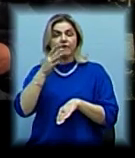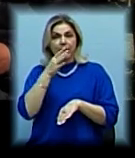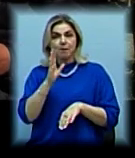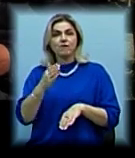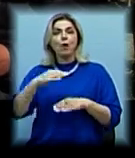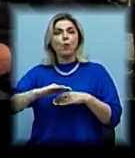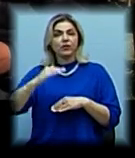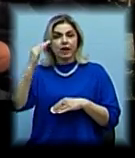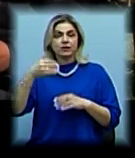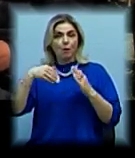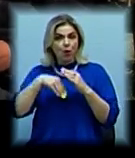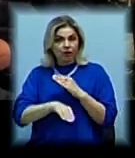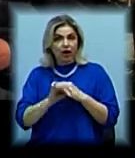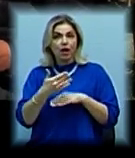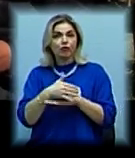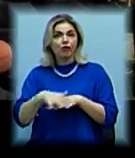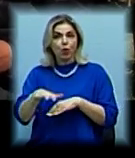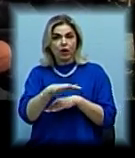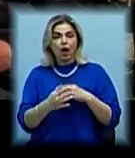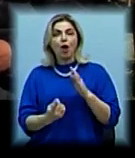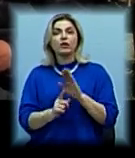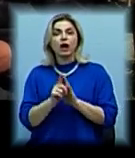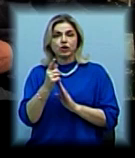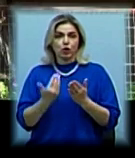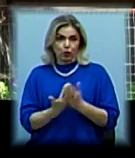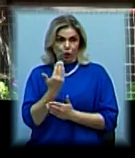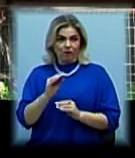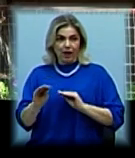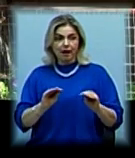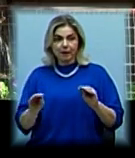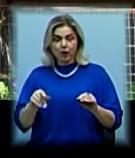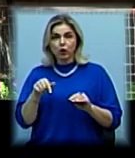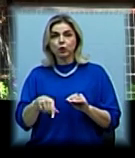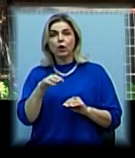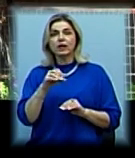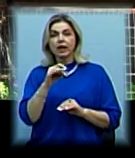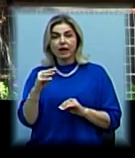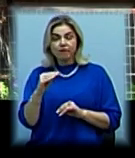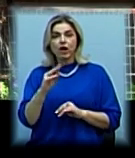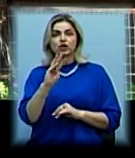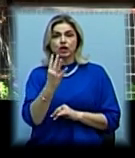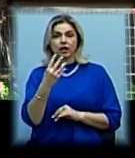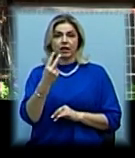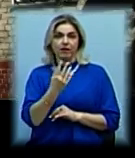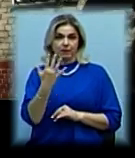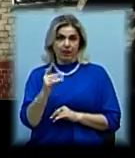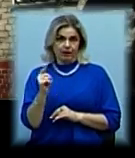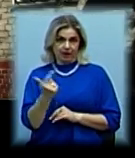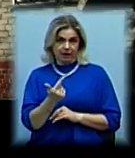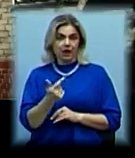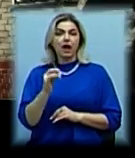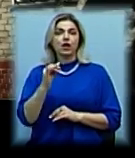'їздах, підвалі та на дворі почали з'являтися нові елементи. Тут тариф становить 4 гривні 25 копійок.